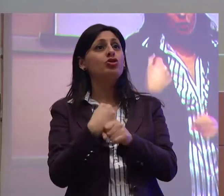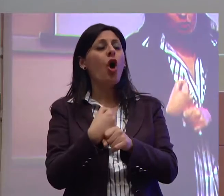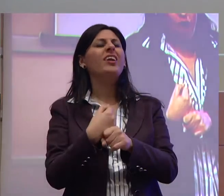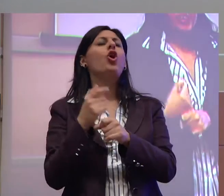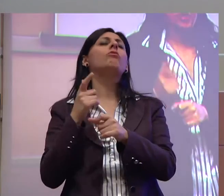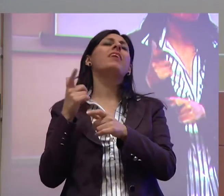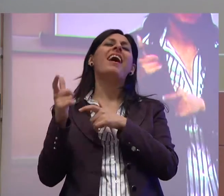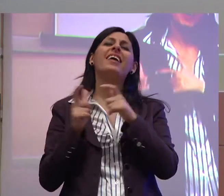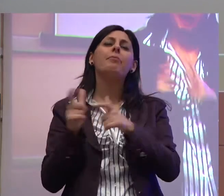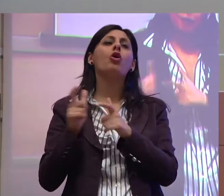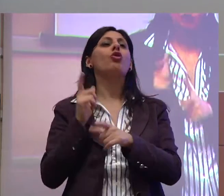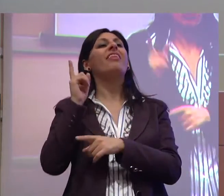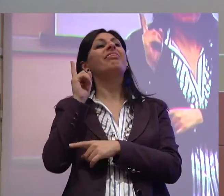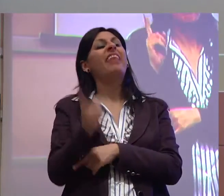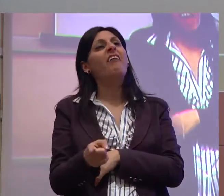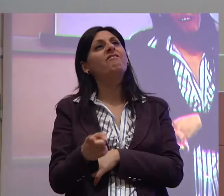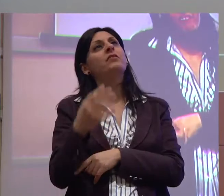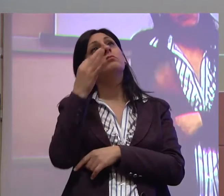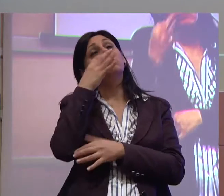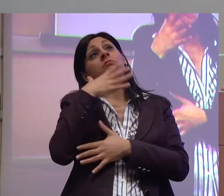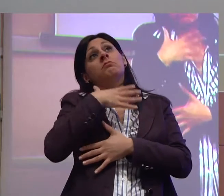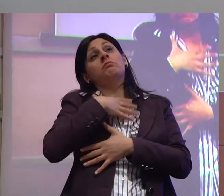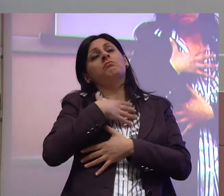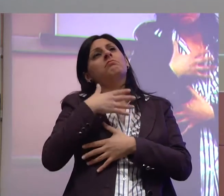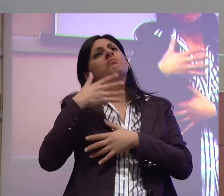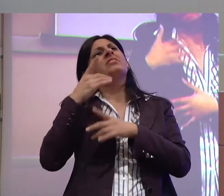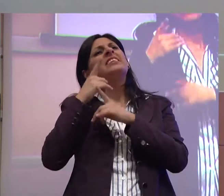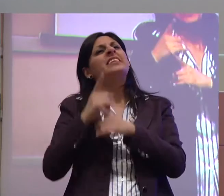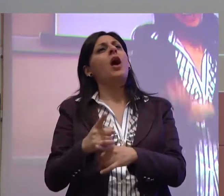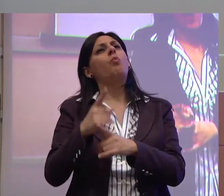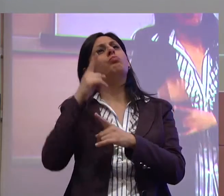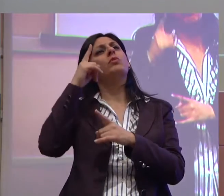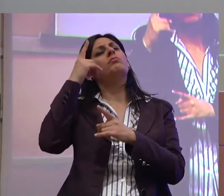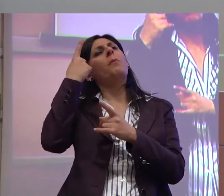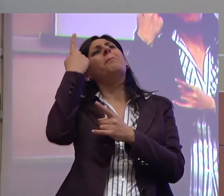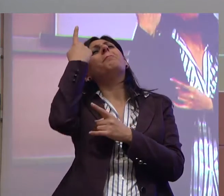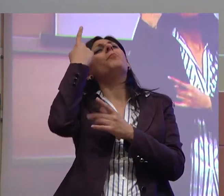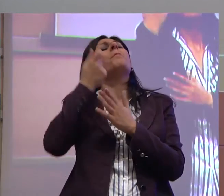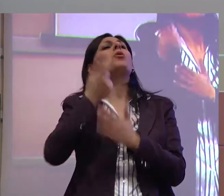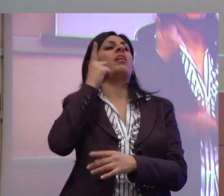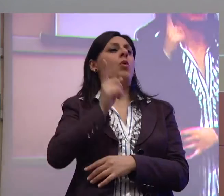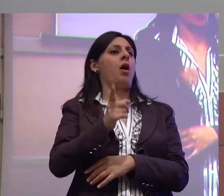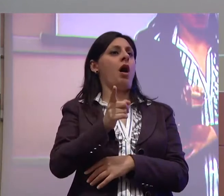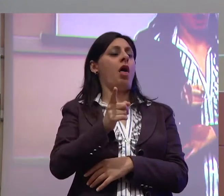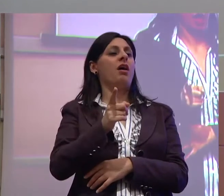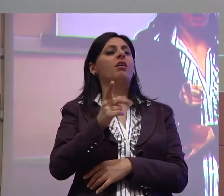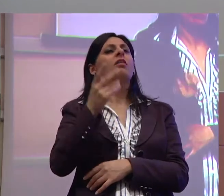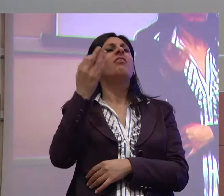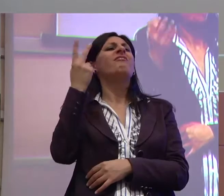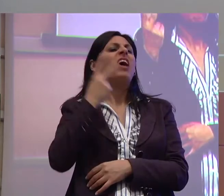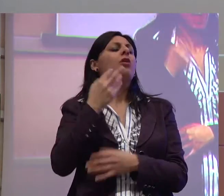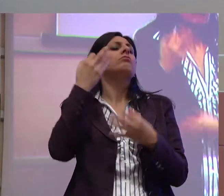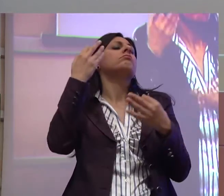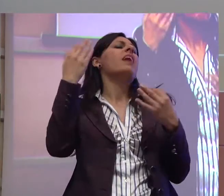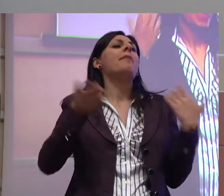che si deve fondare secondo noi su un tema fondamentale, ovvero un'emergenza vera e propria,